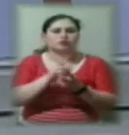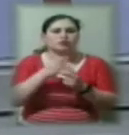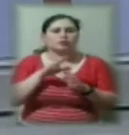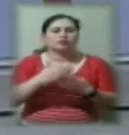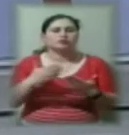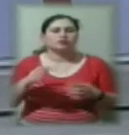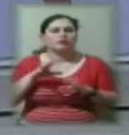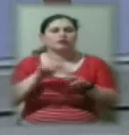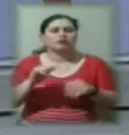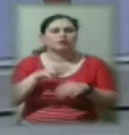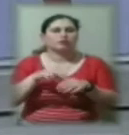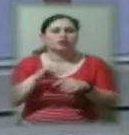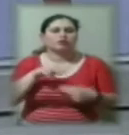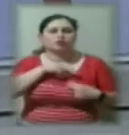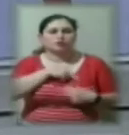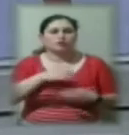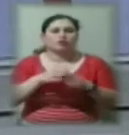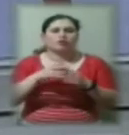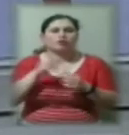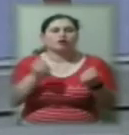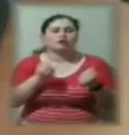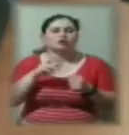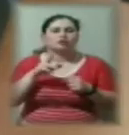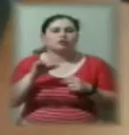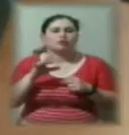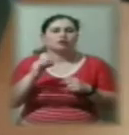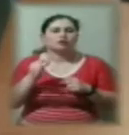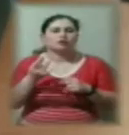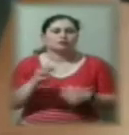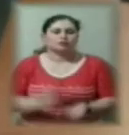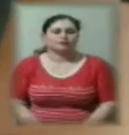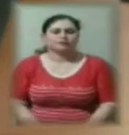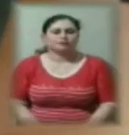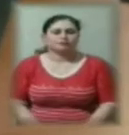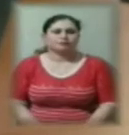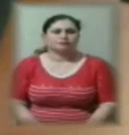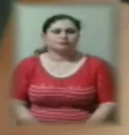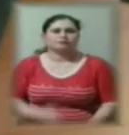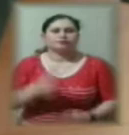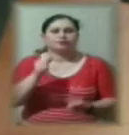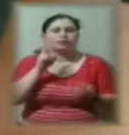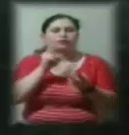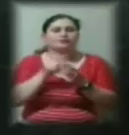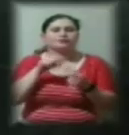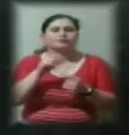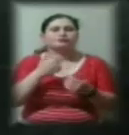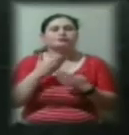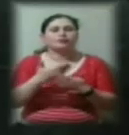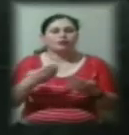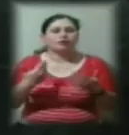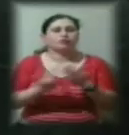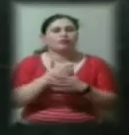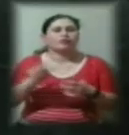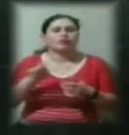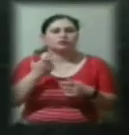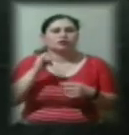трудовим колективом машинобудівної комплектації. На зустріч прийшли як представники нових власників, так і директор та